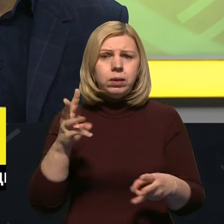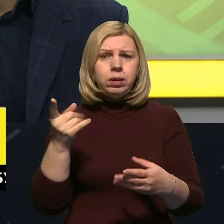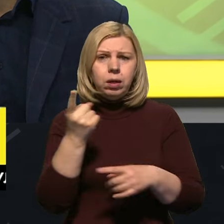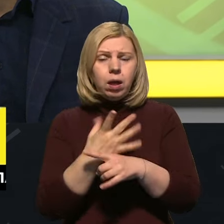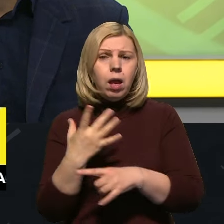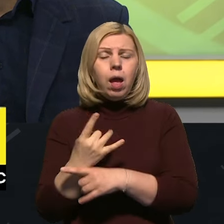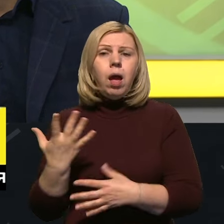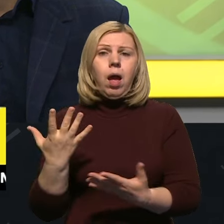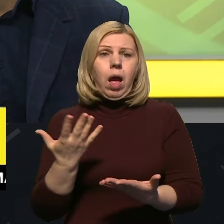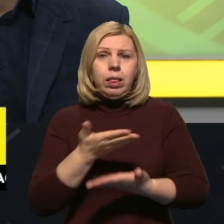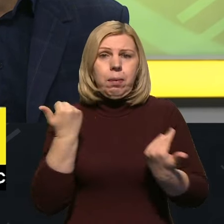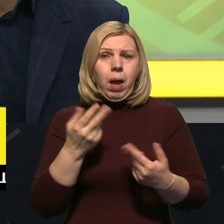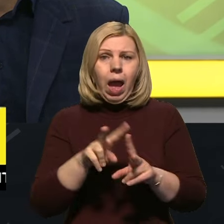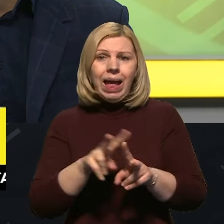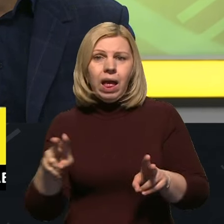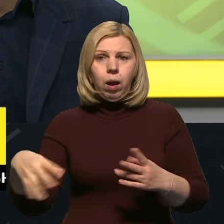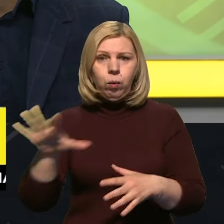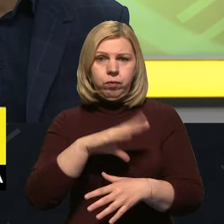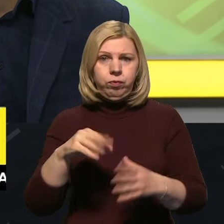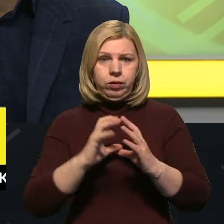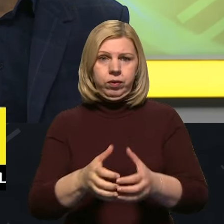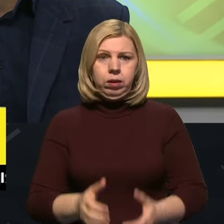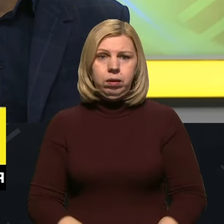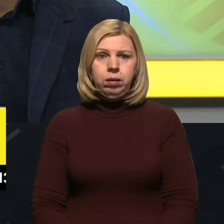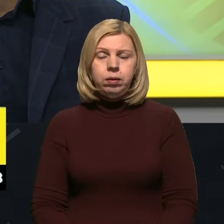немає аналогів у світі, як вони кажуть?